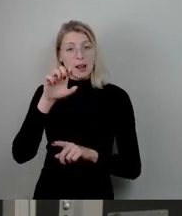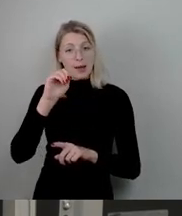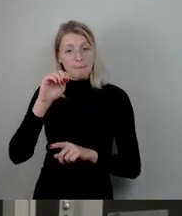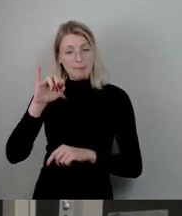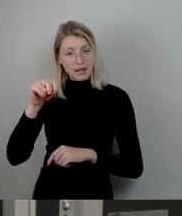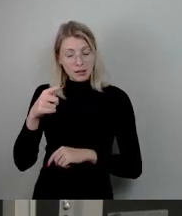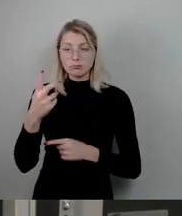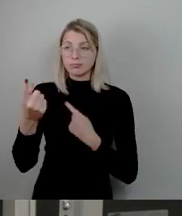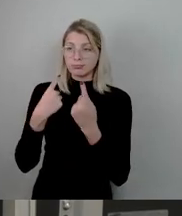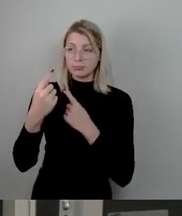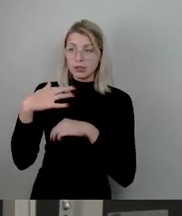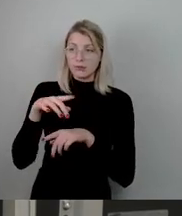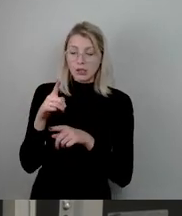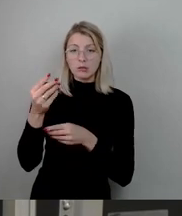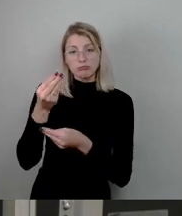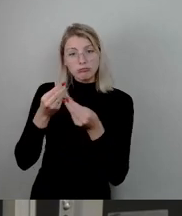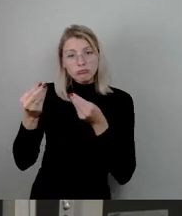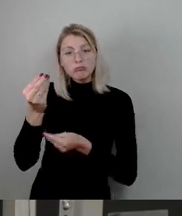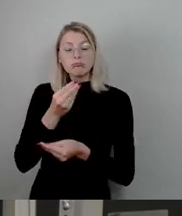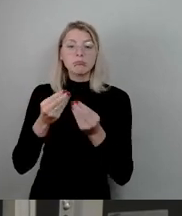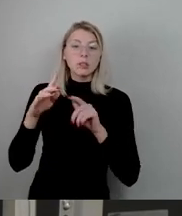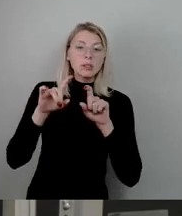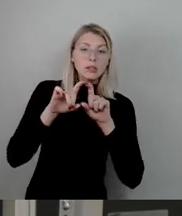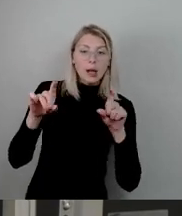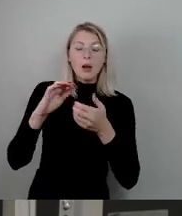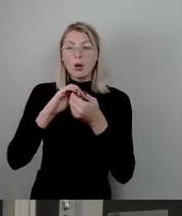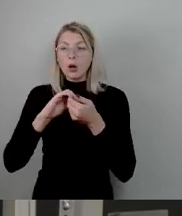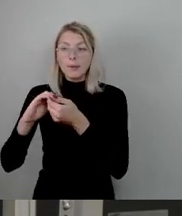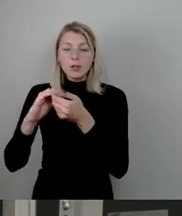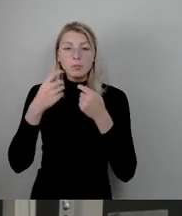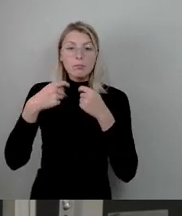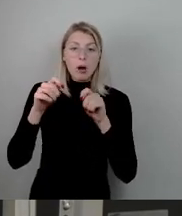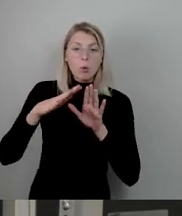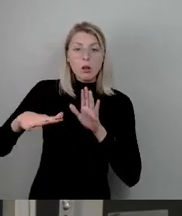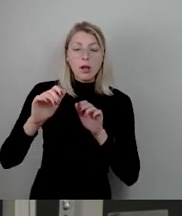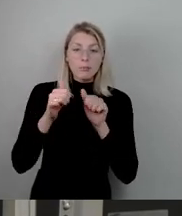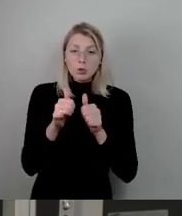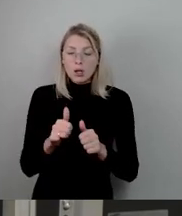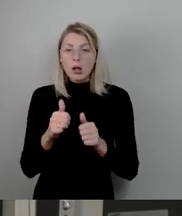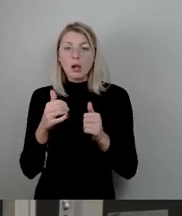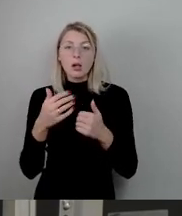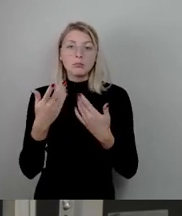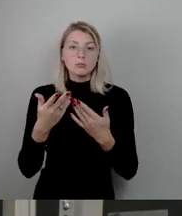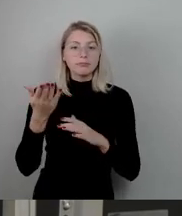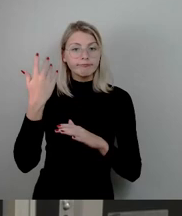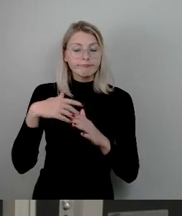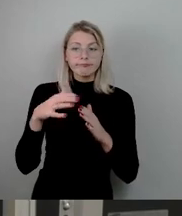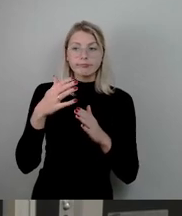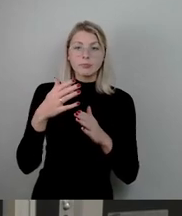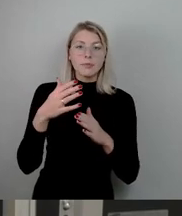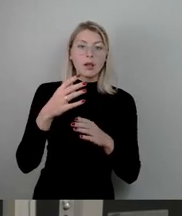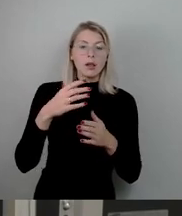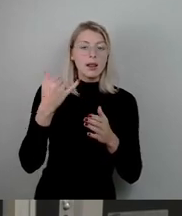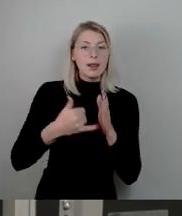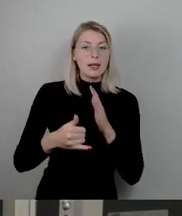darum ging, wie man das Thema kooperatives Baulandmodell, wo wir ja eine Paz-Situation im letzten Stadtrat hatten, wie wir da